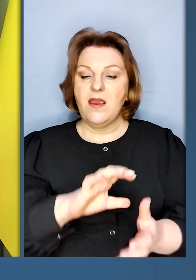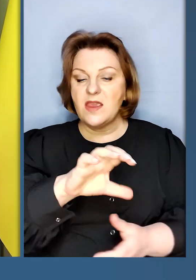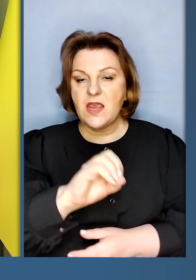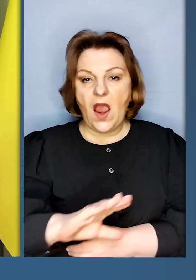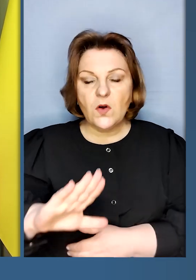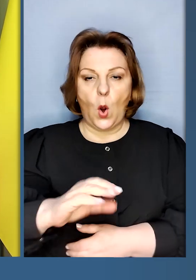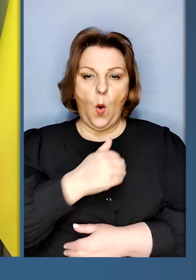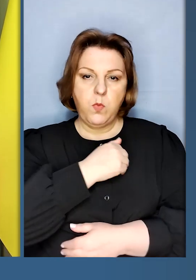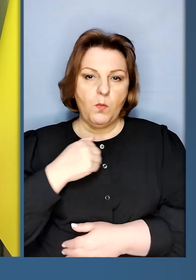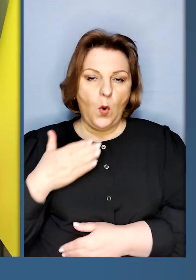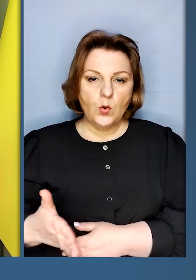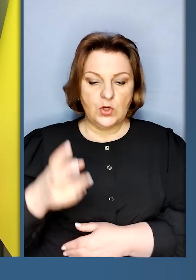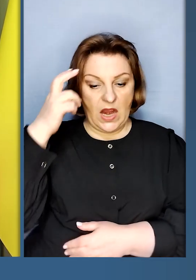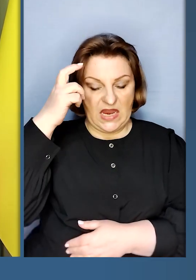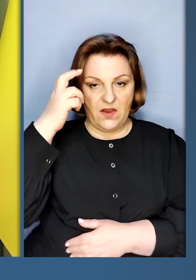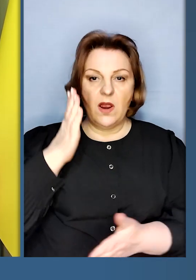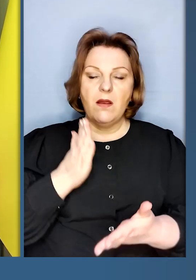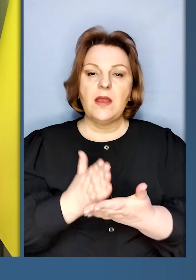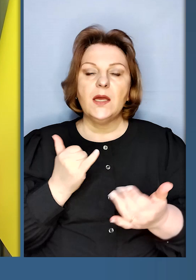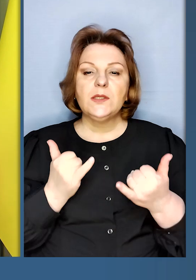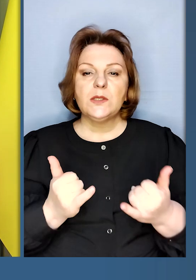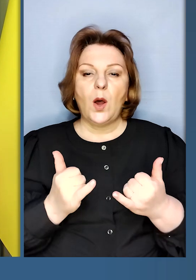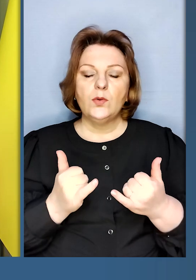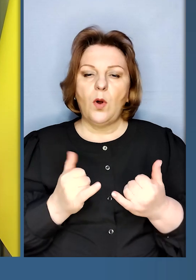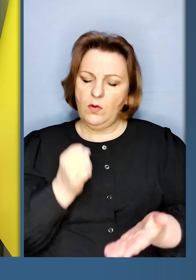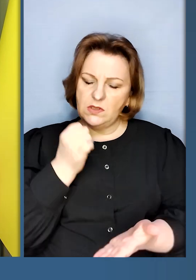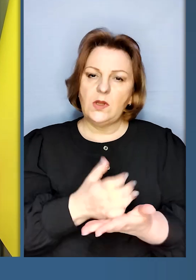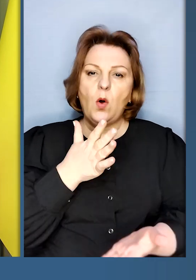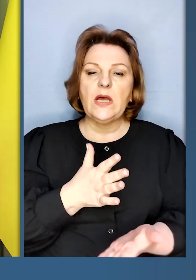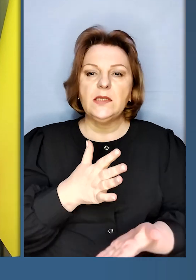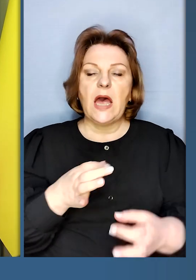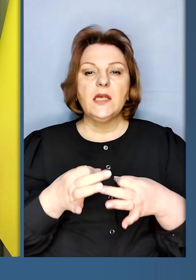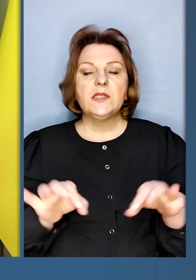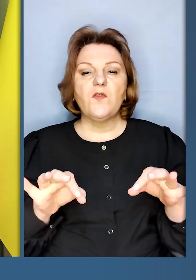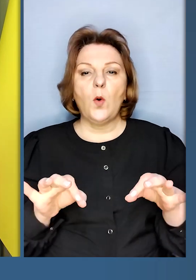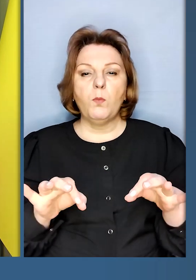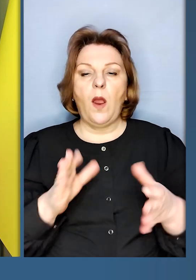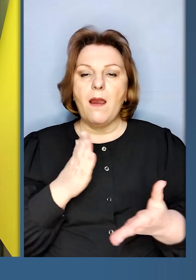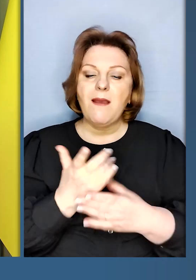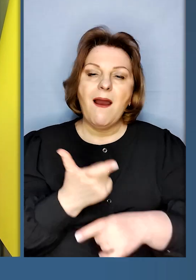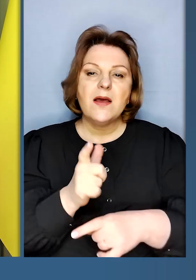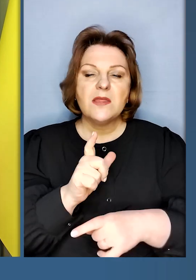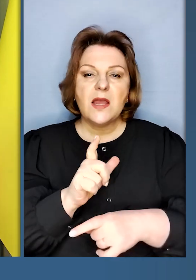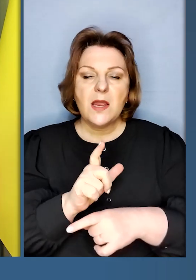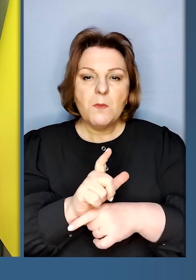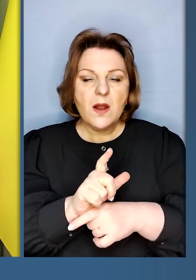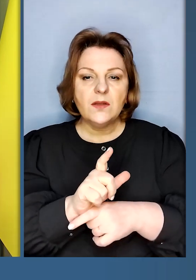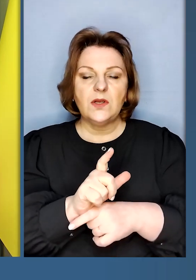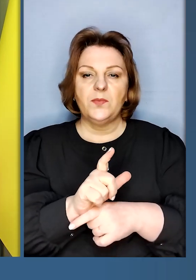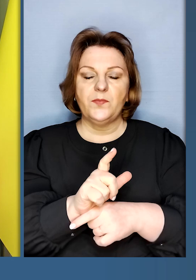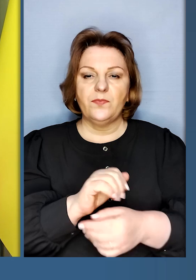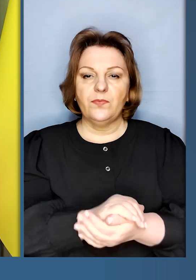Європу і Польщу. Київ є сьогодні столиця свободи, є найбільш на схід